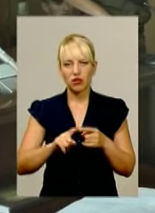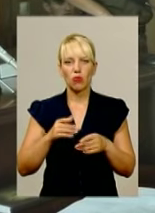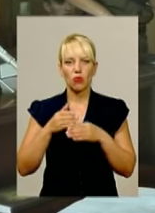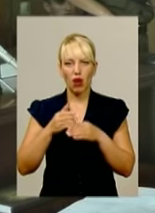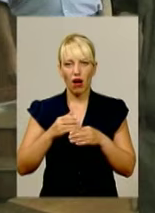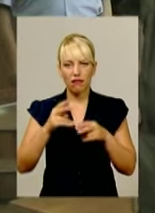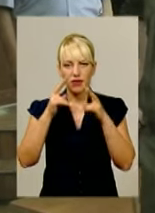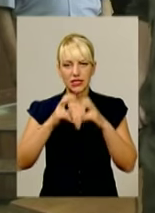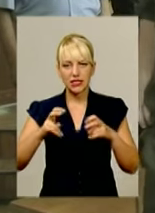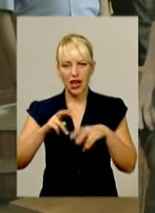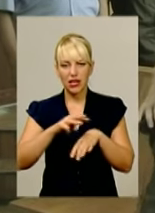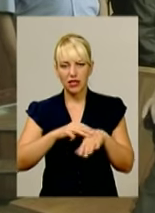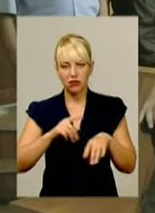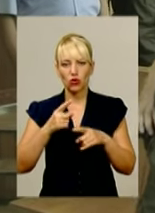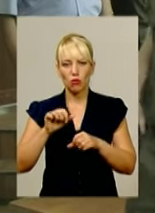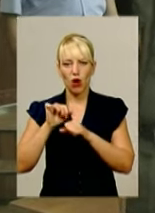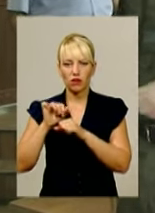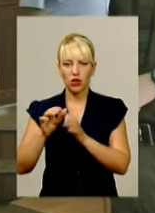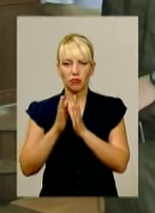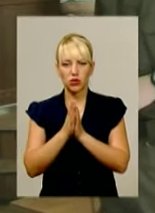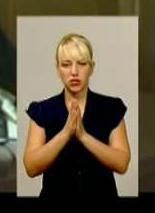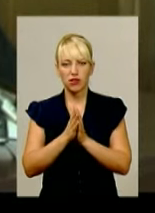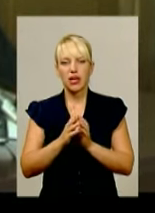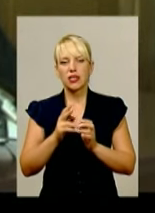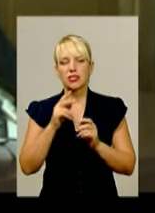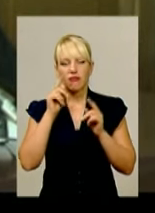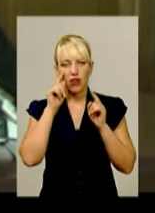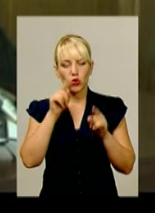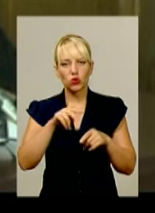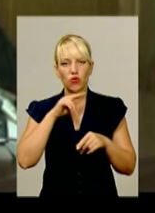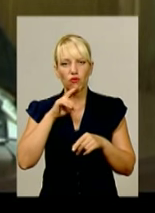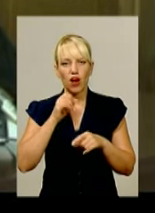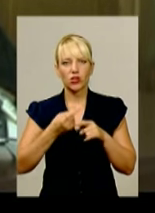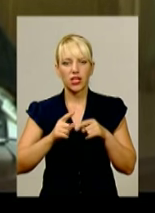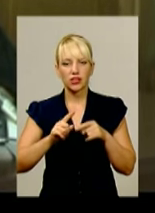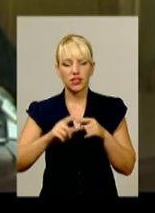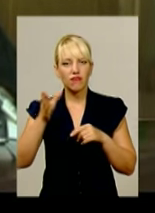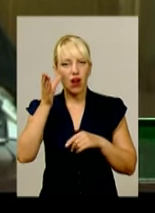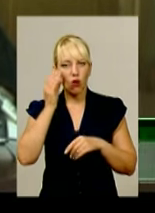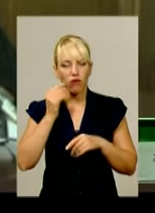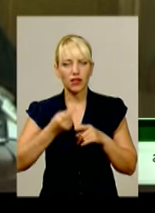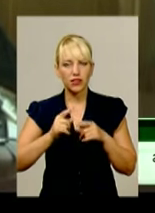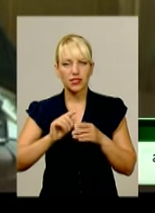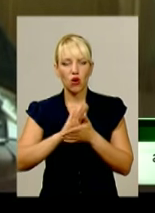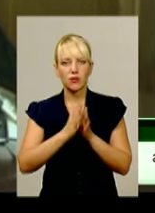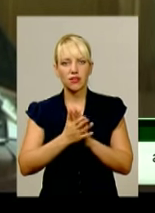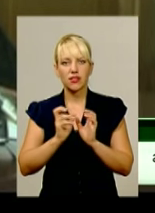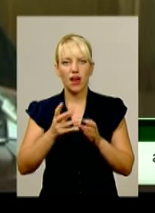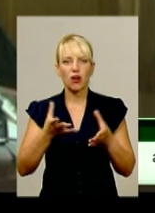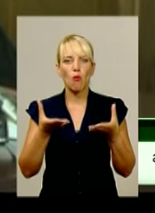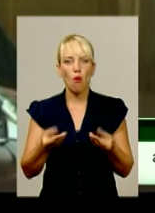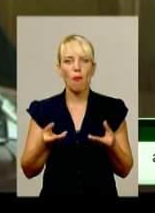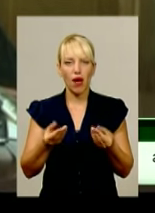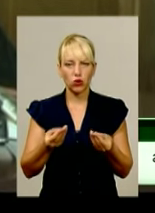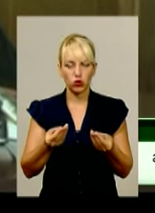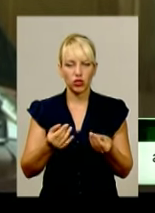колегію судів звернути увагу на ці обставини та зменшити покарання. Прошу суд врахувати вказані обставини як пом'якшуючі.